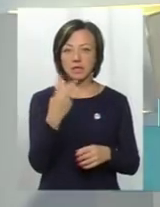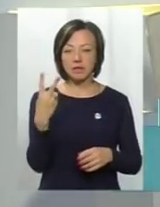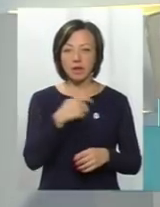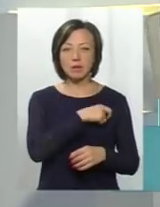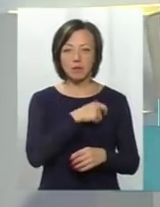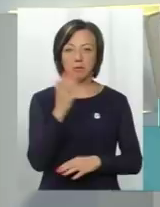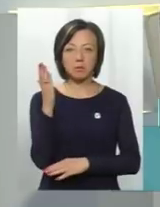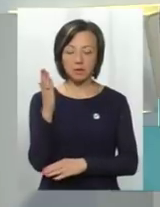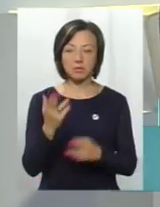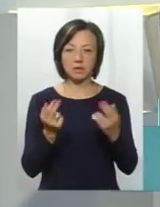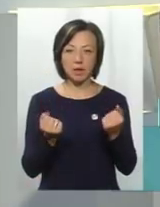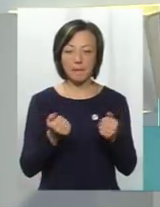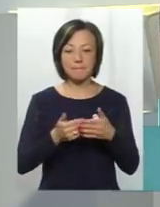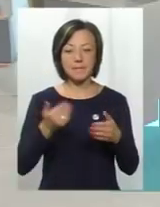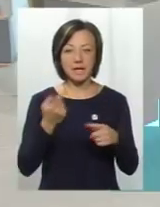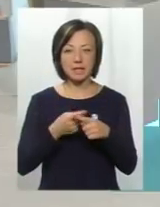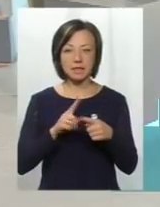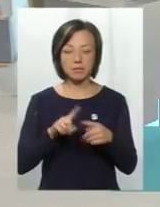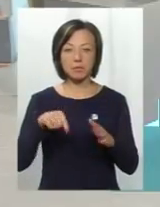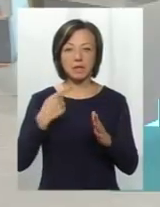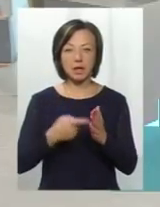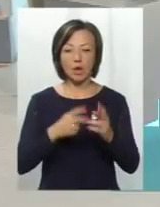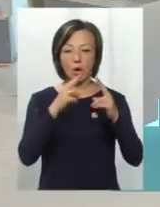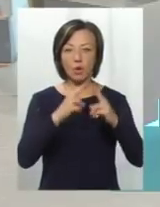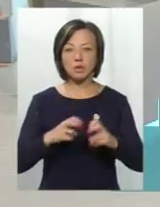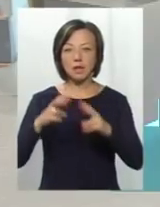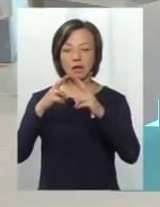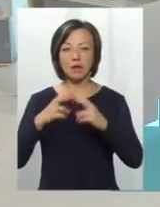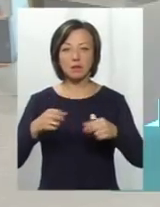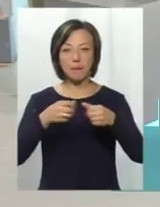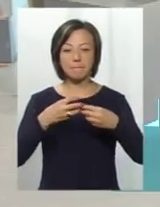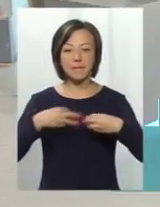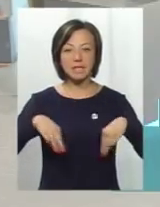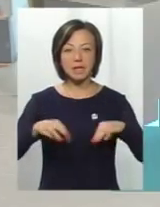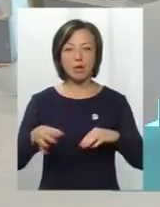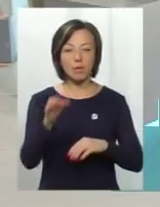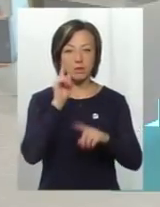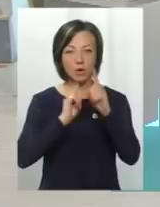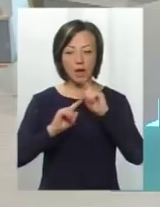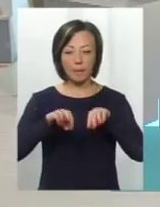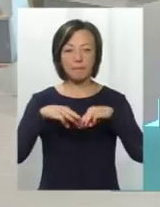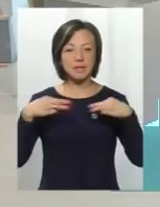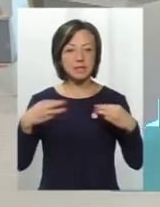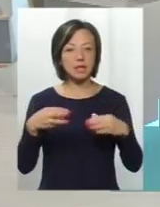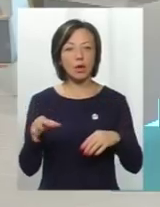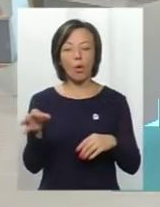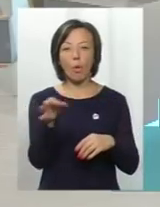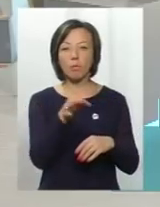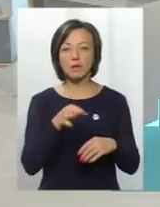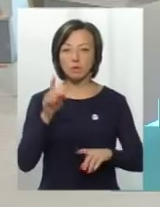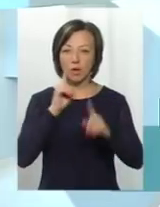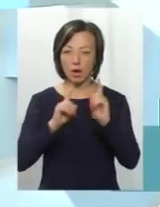підтримали, так? Ну, перед тим ще дане питання розглядалося на президії обласної ради. І президія обласної ради прийняла